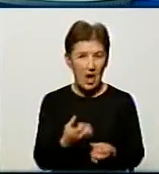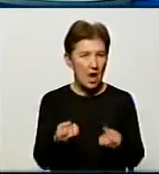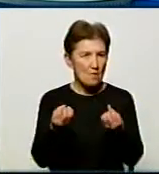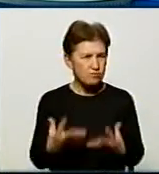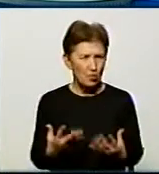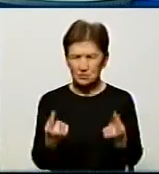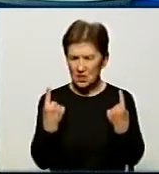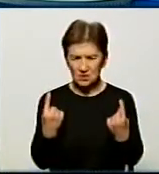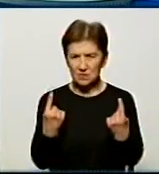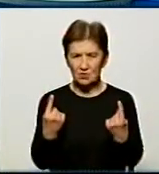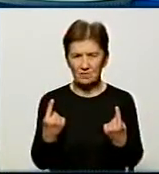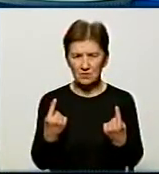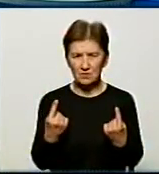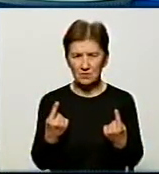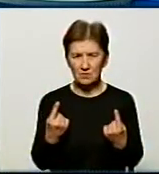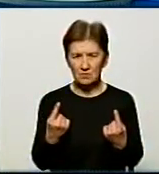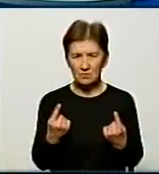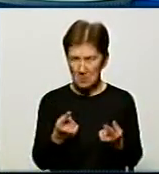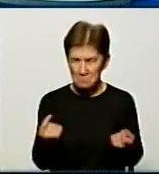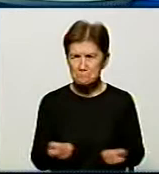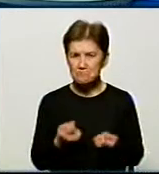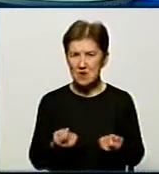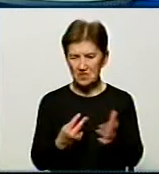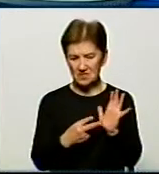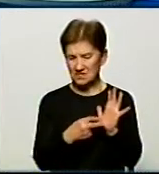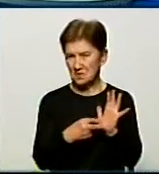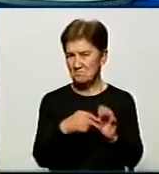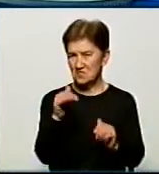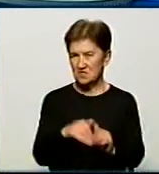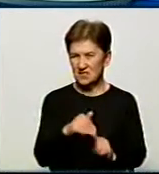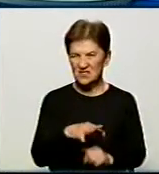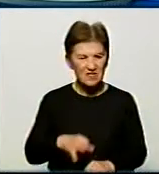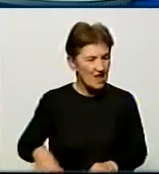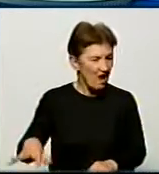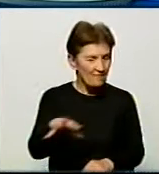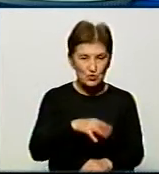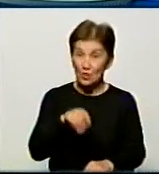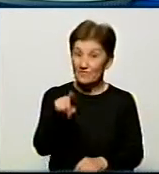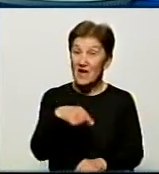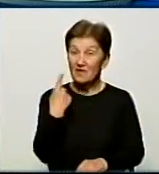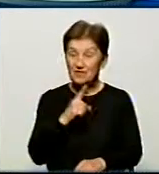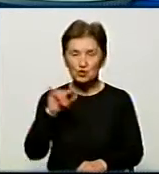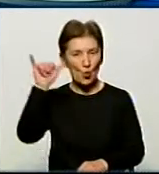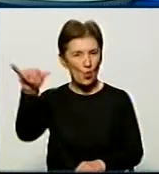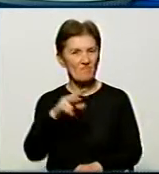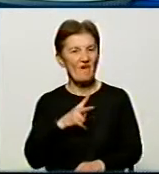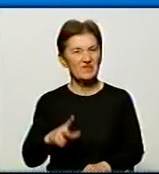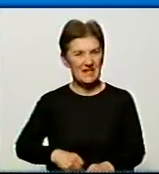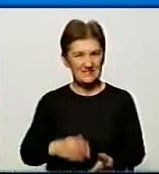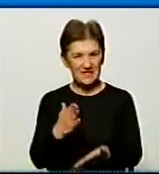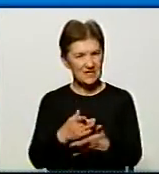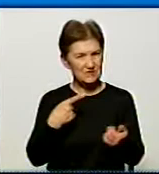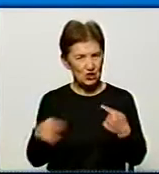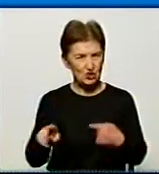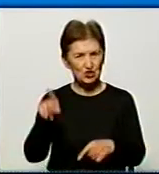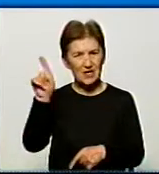катастрофічно. Це класно, але це мало. 7 тисяч канадців на всю країну. Ви сказали про те, що у Франції є інша статистика,